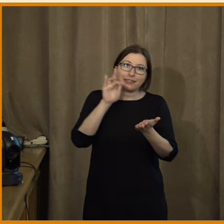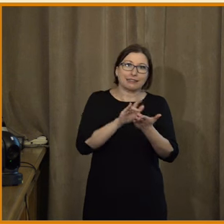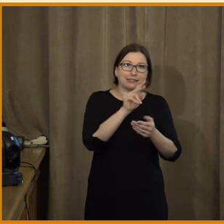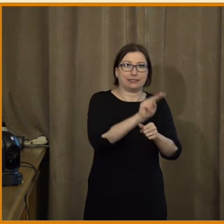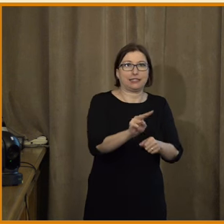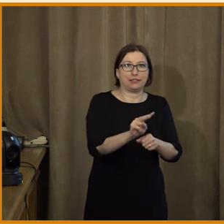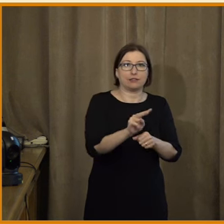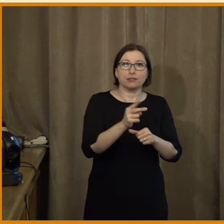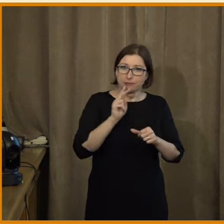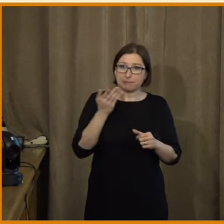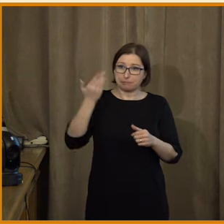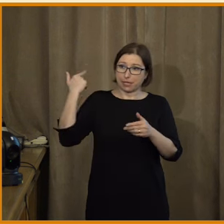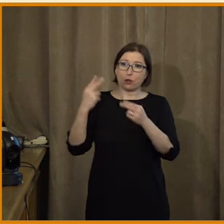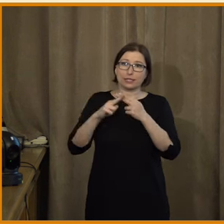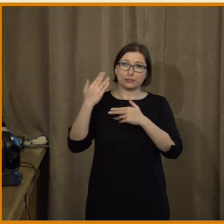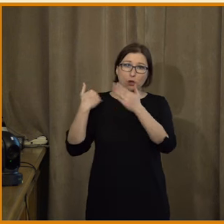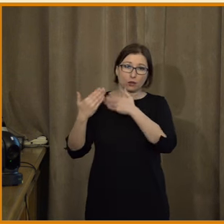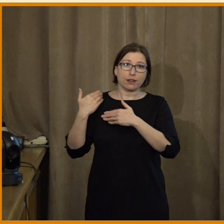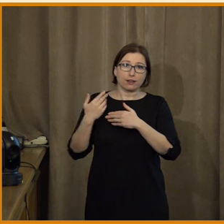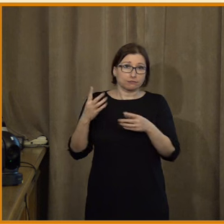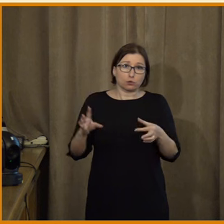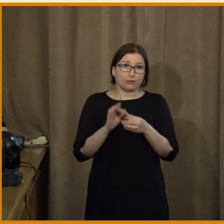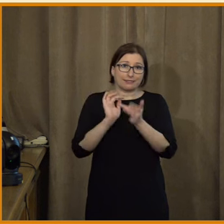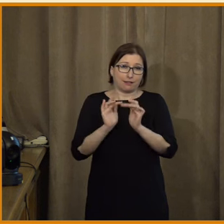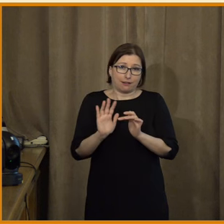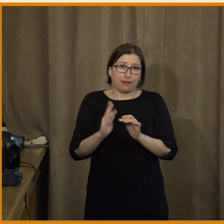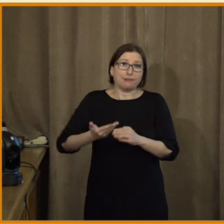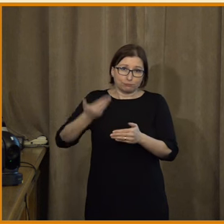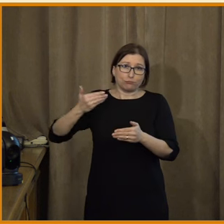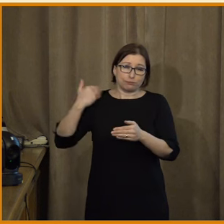A dále je tady ten pro mě osobně zase důležitý bod,